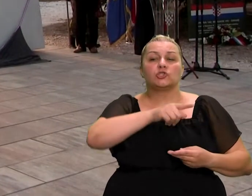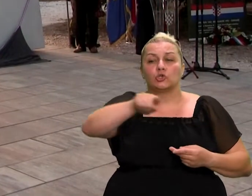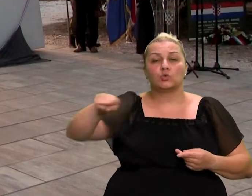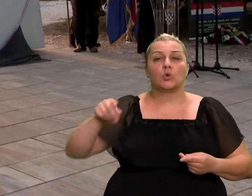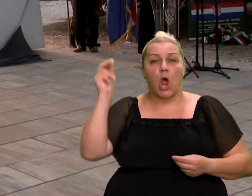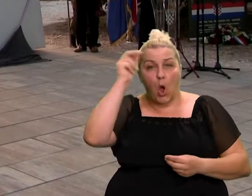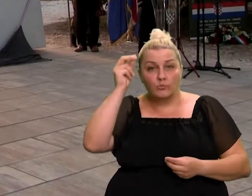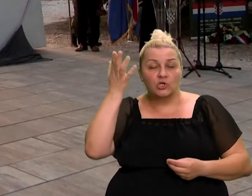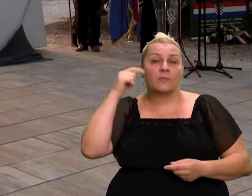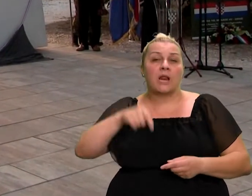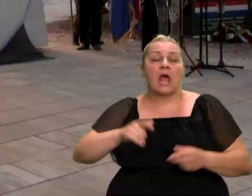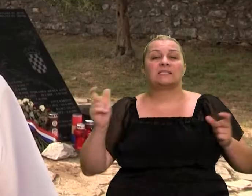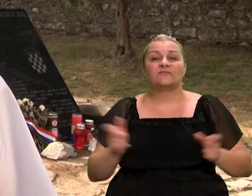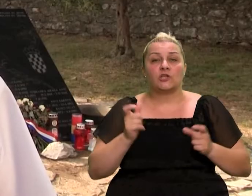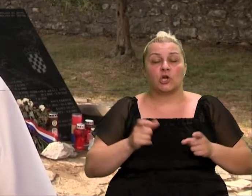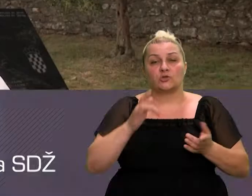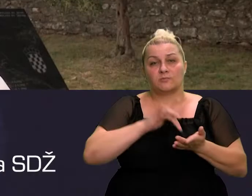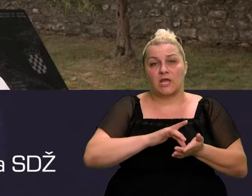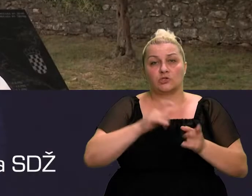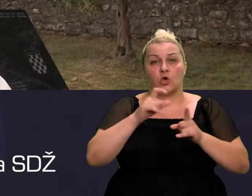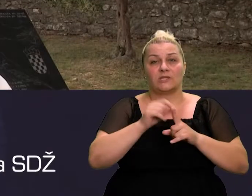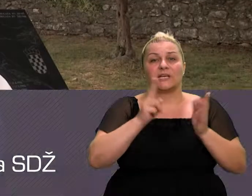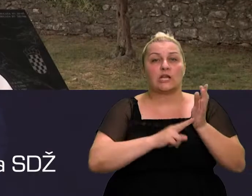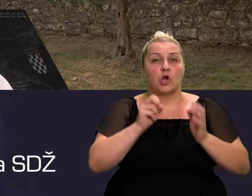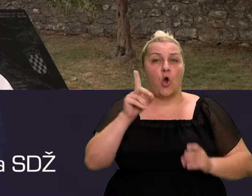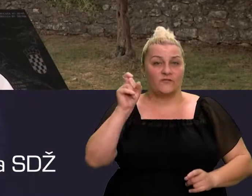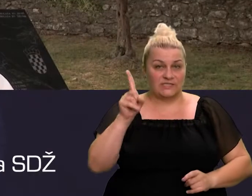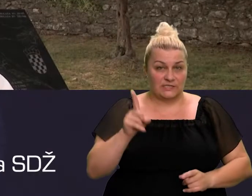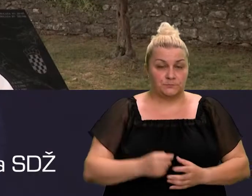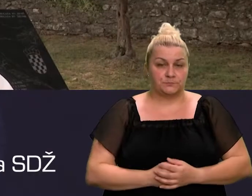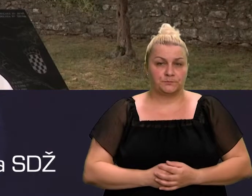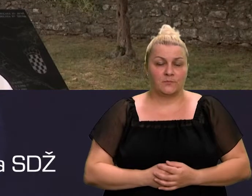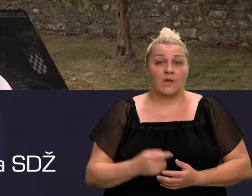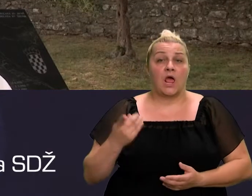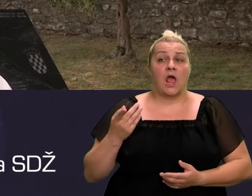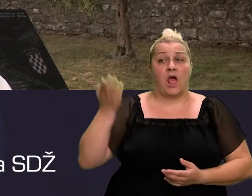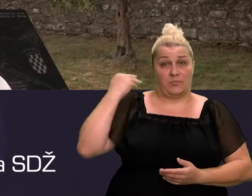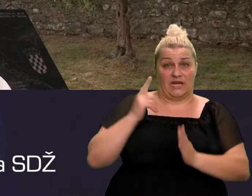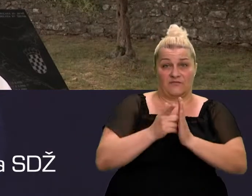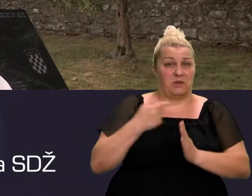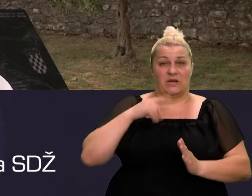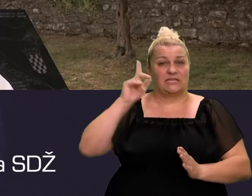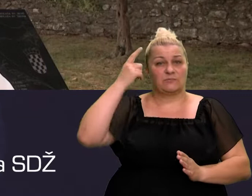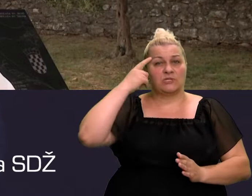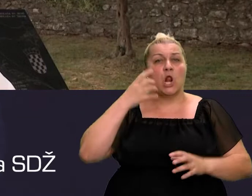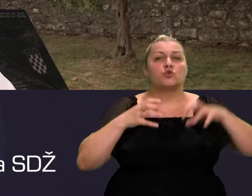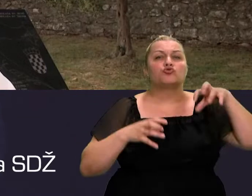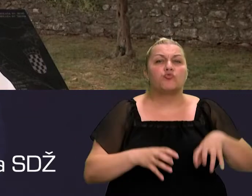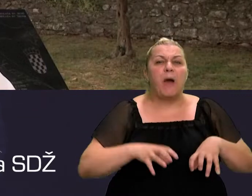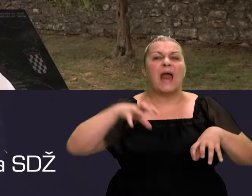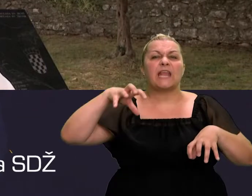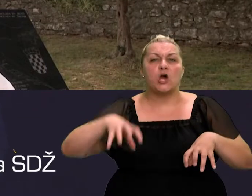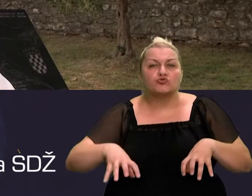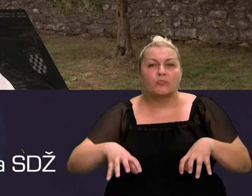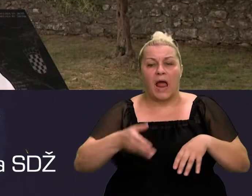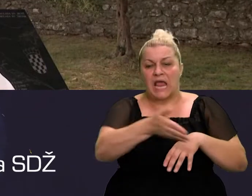na svećanosti u Drinovcima. O jednostavnom domovinskom ratu nismo znali za županije, nismo znali za nikakve administrativne granice, bili smo